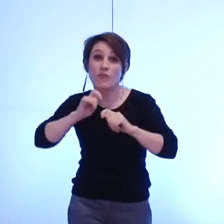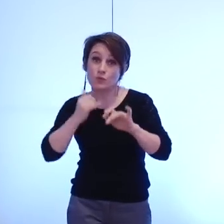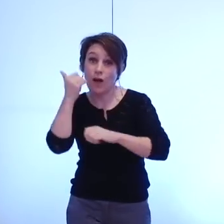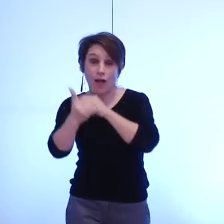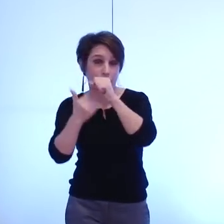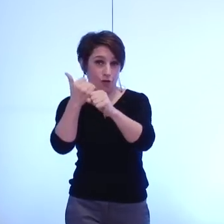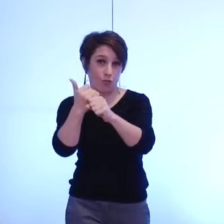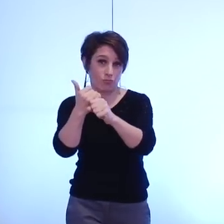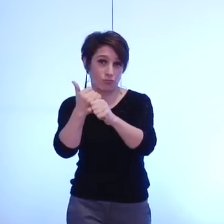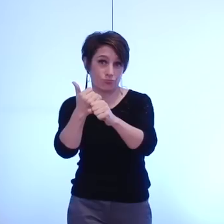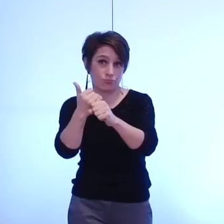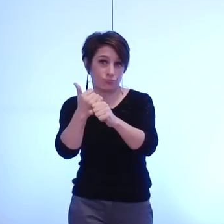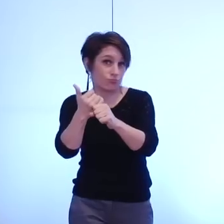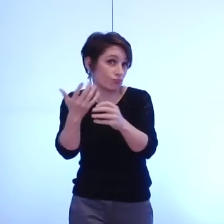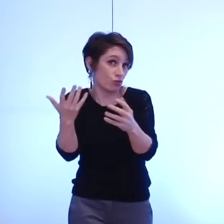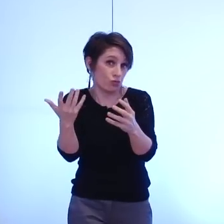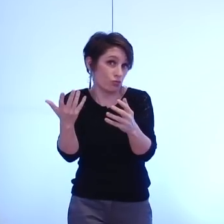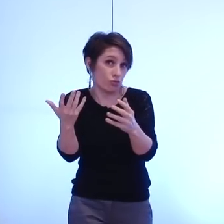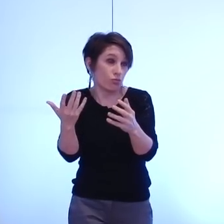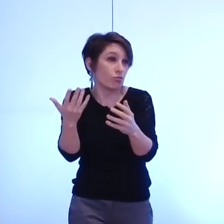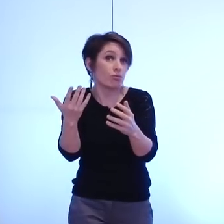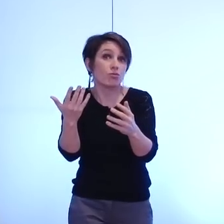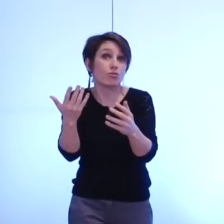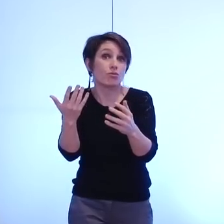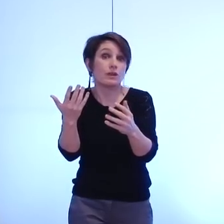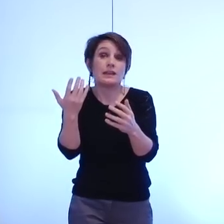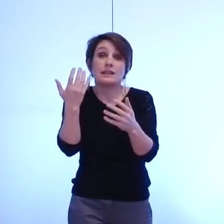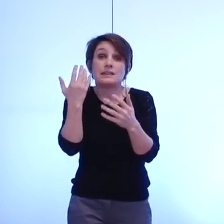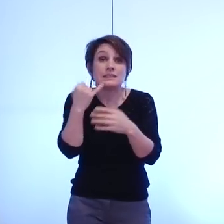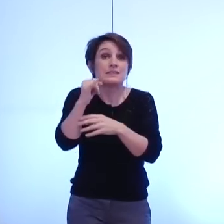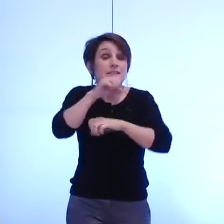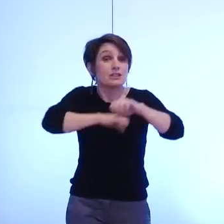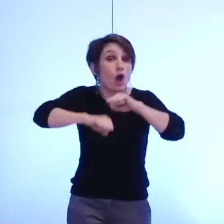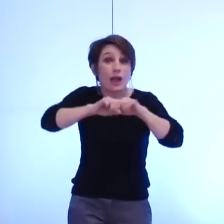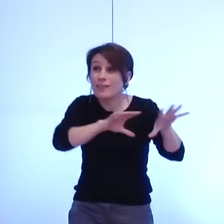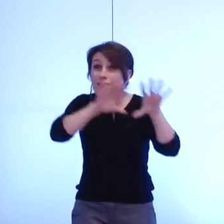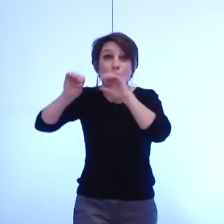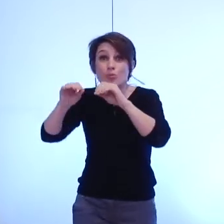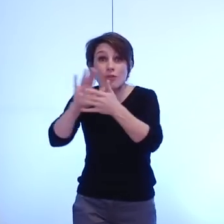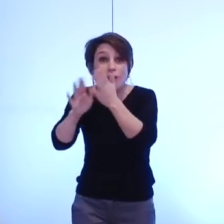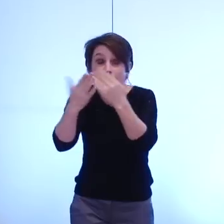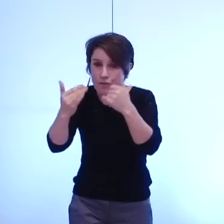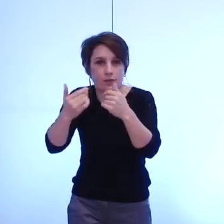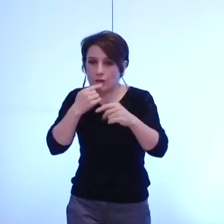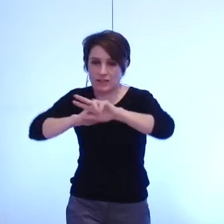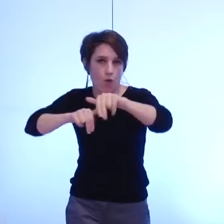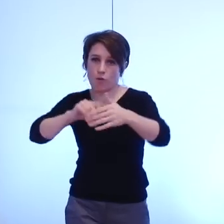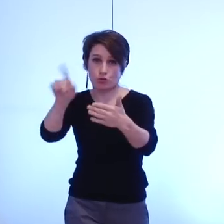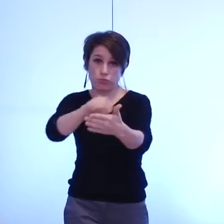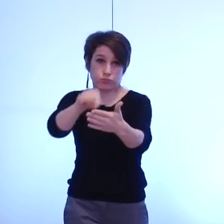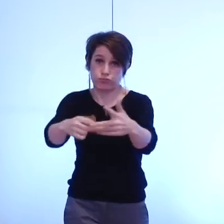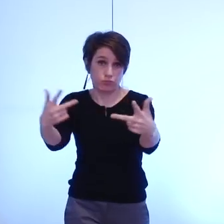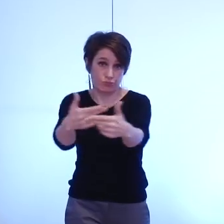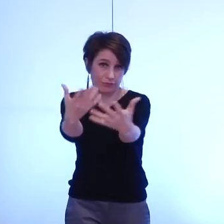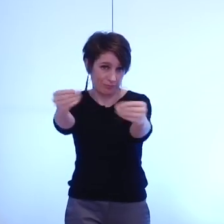et elles peuvent y être mis fin plutôt si la réorganisation est opérante c'est